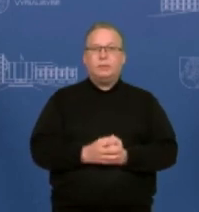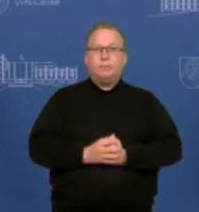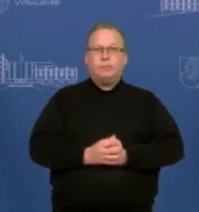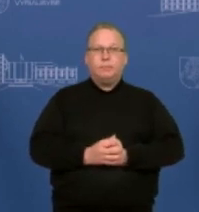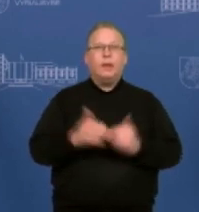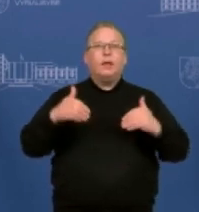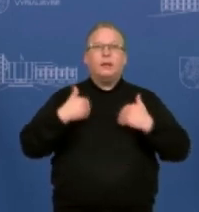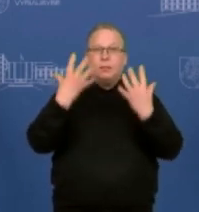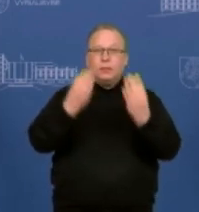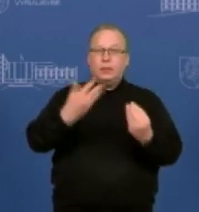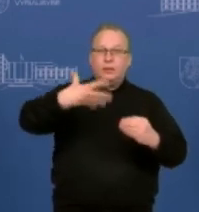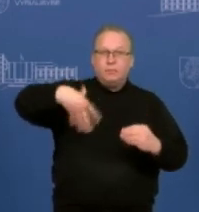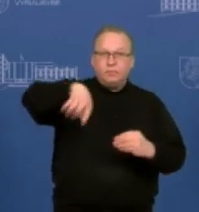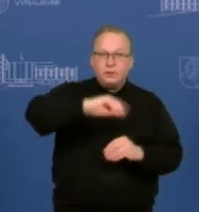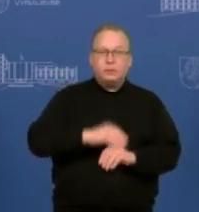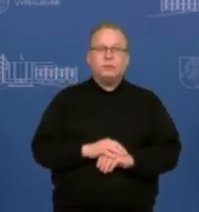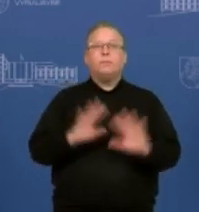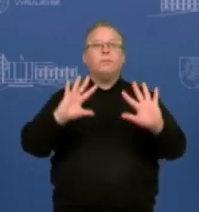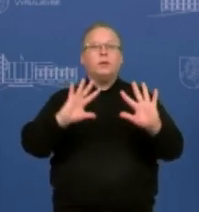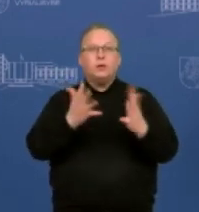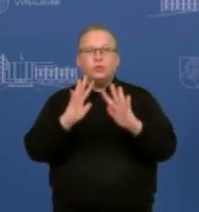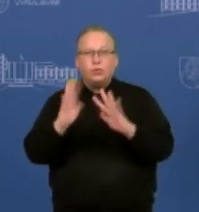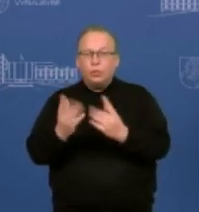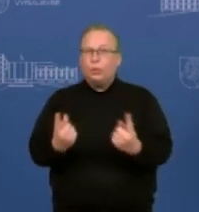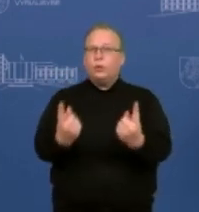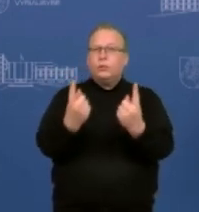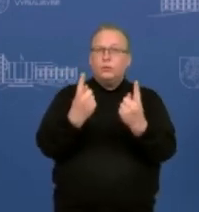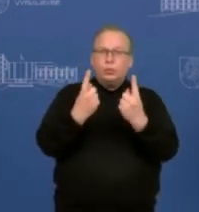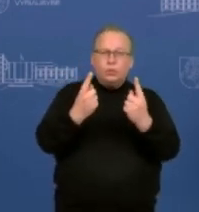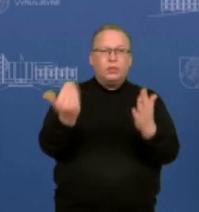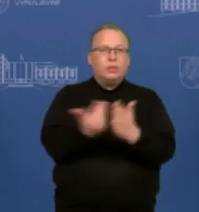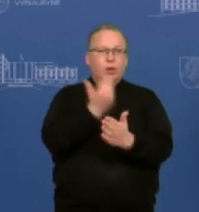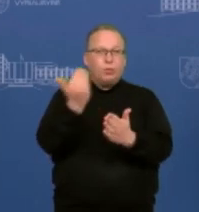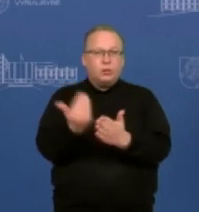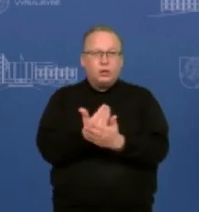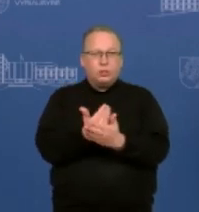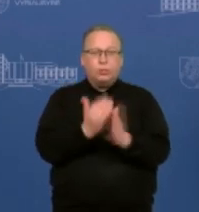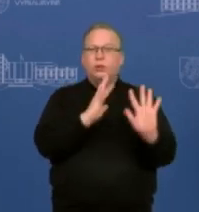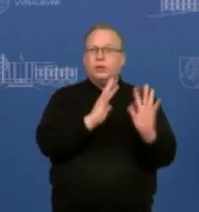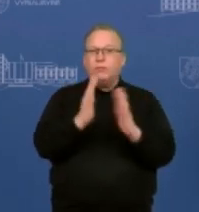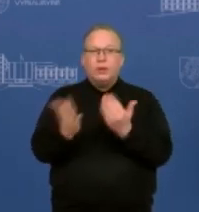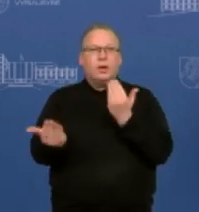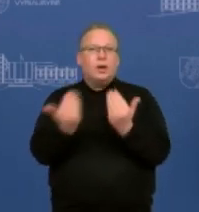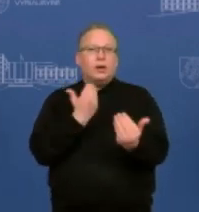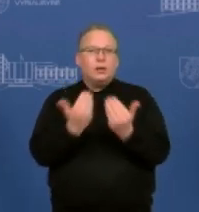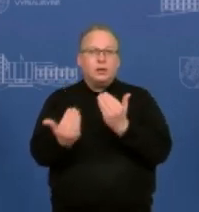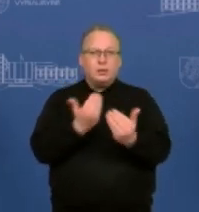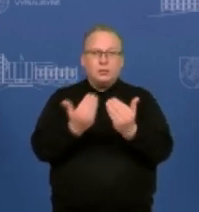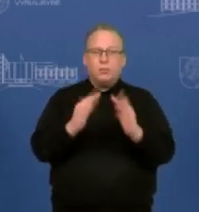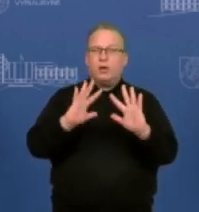Taip, tai laba diena visiems. Kažkokių ypatingų naujienų įvykių ar kažkokių